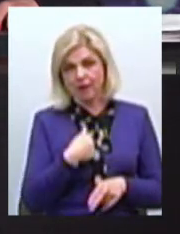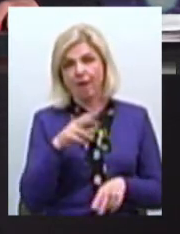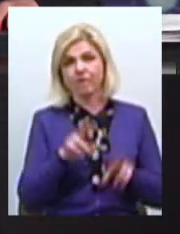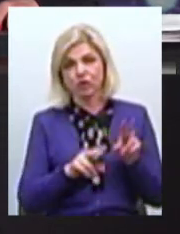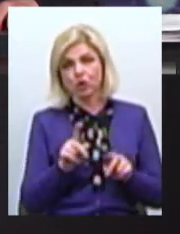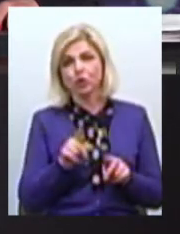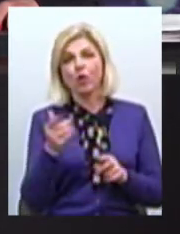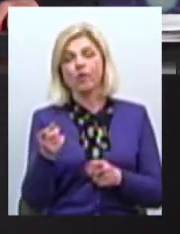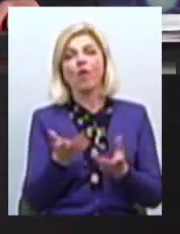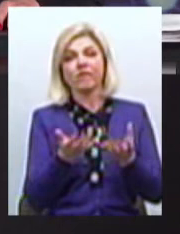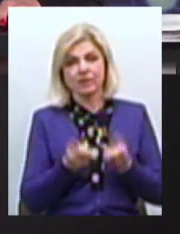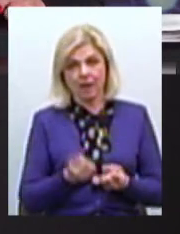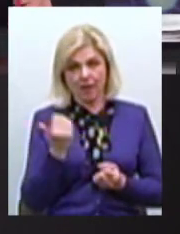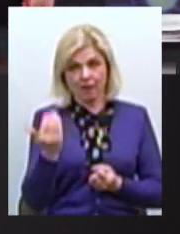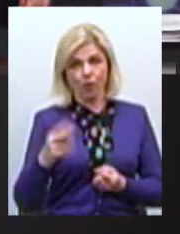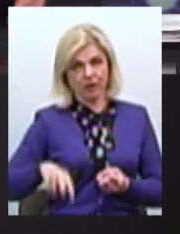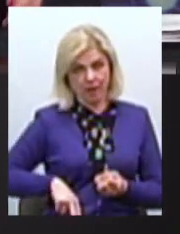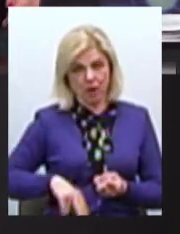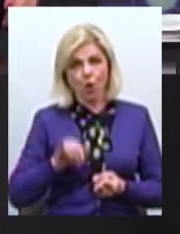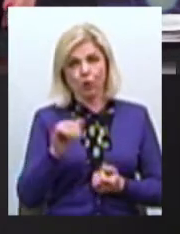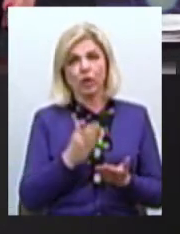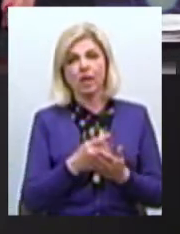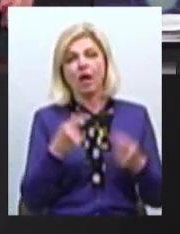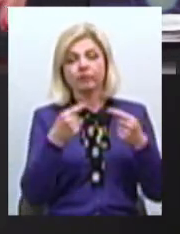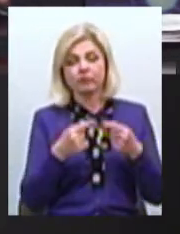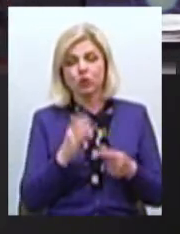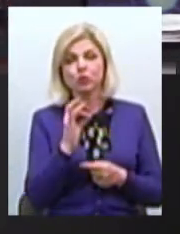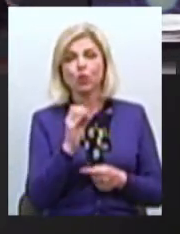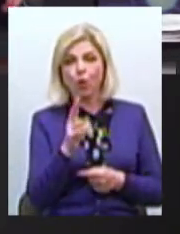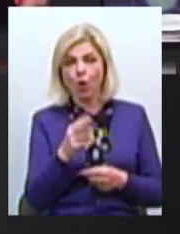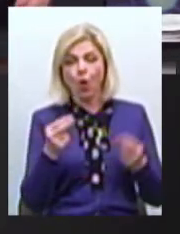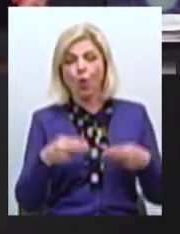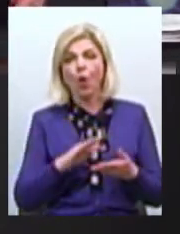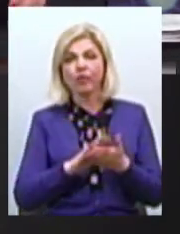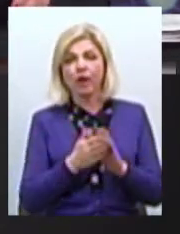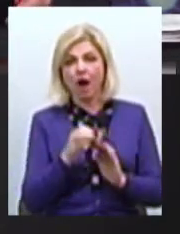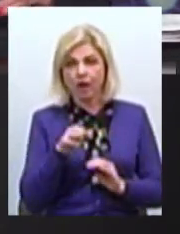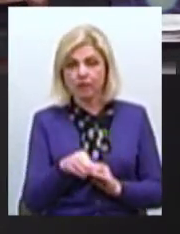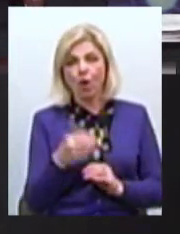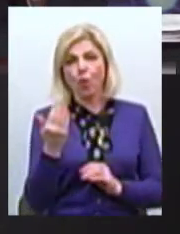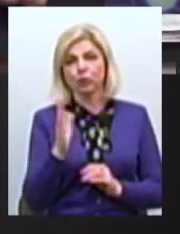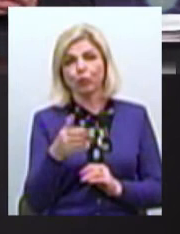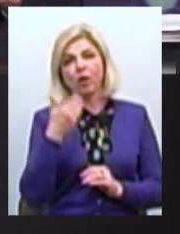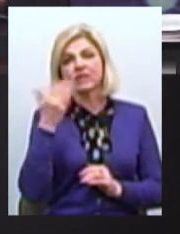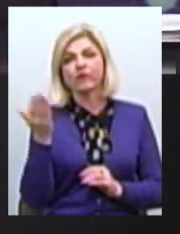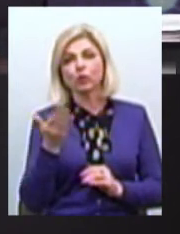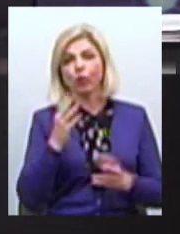ми прийняли його директором, у нього є відповідний строк, контракт Він буде звітувати і на нього вже